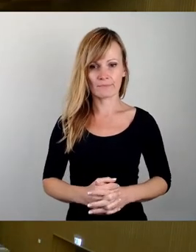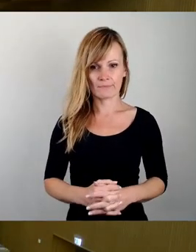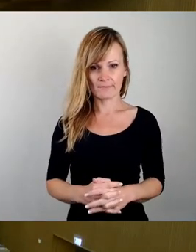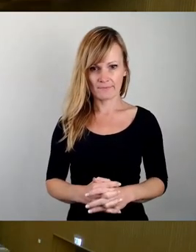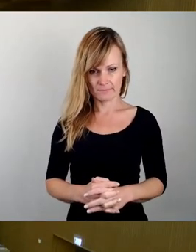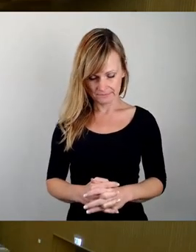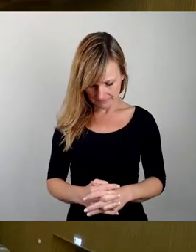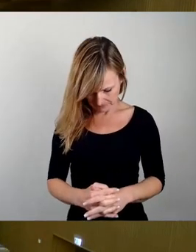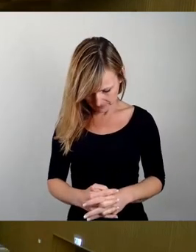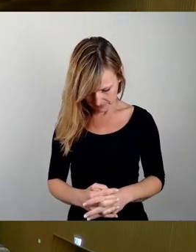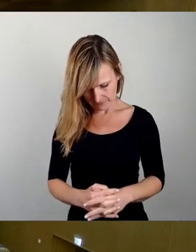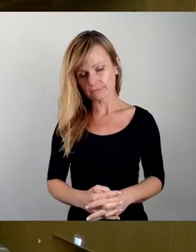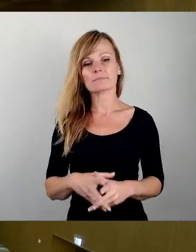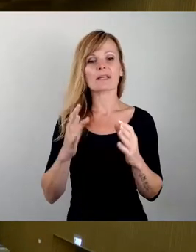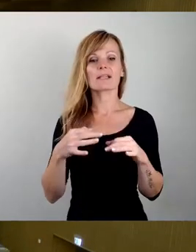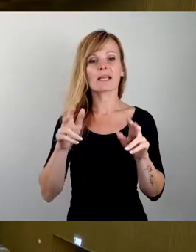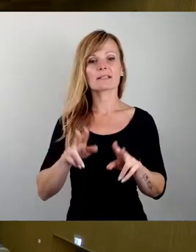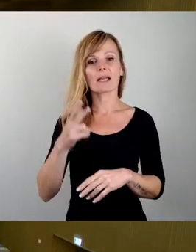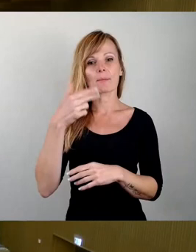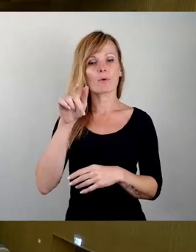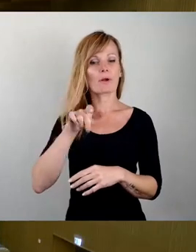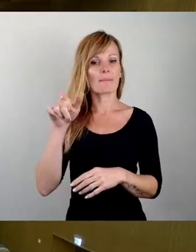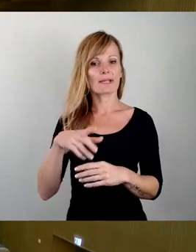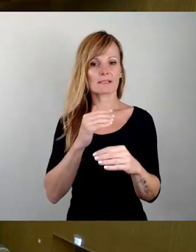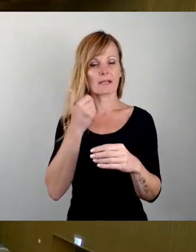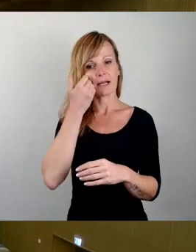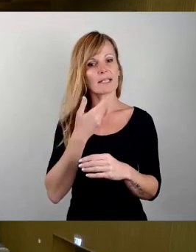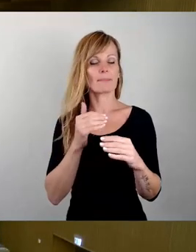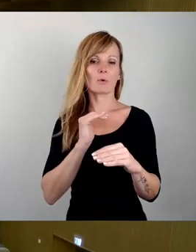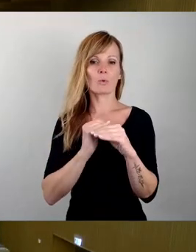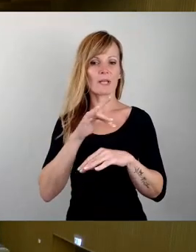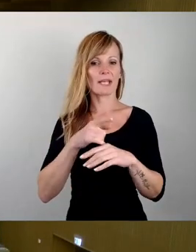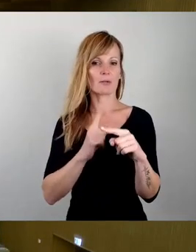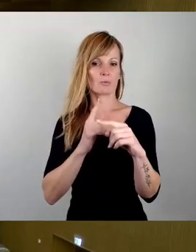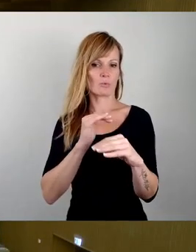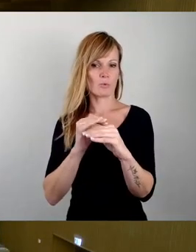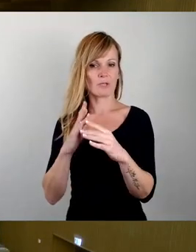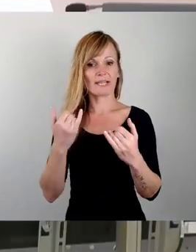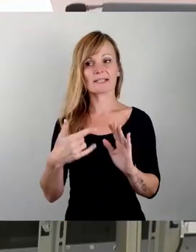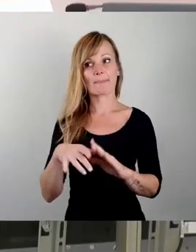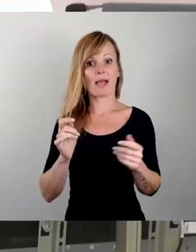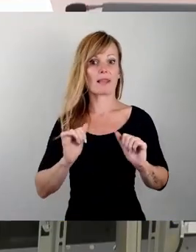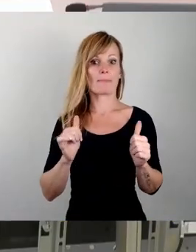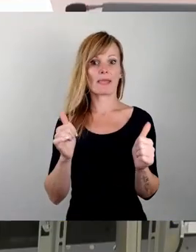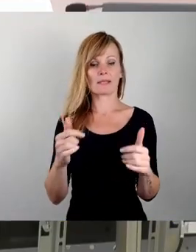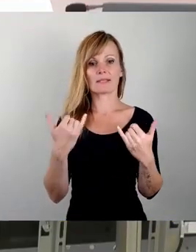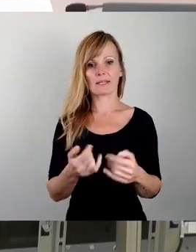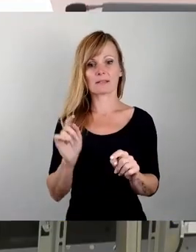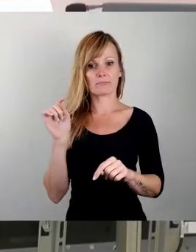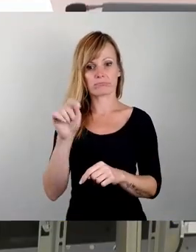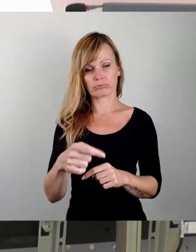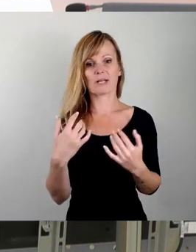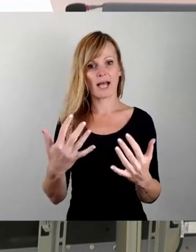Sehr geehrter Herr Bürgermeister, liebe Kolleginnen und Kollegen, jetzt wird es wieder etwas lebendiger. Jetzt geht es auf den grünen Rasen, und zwar auf den